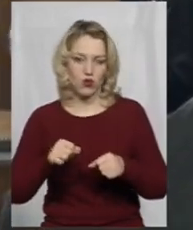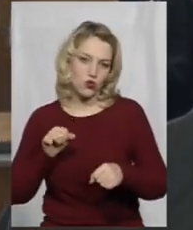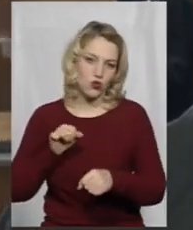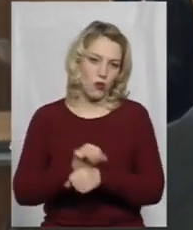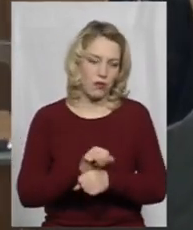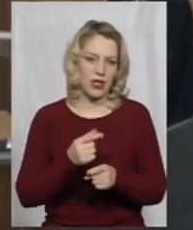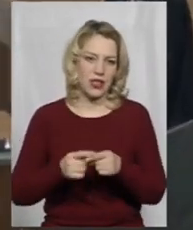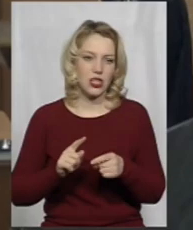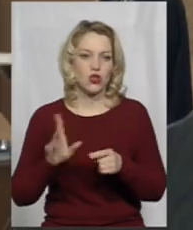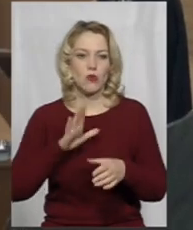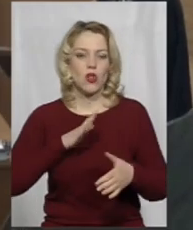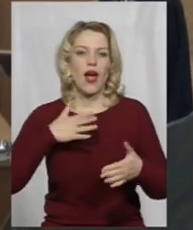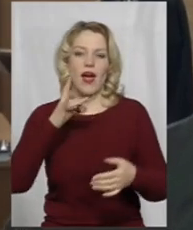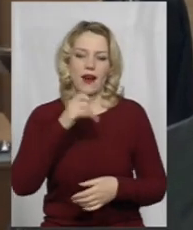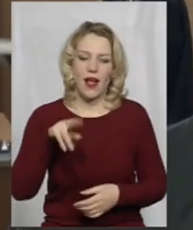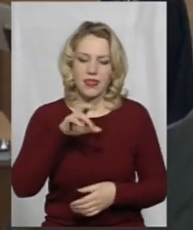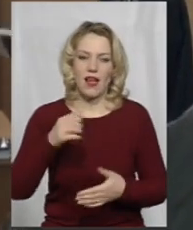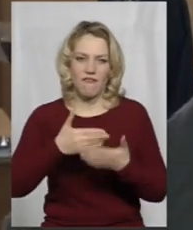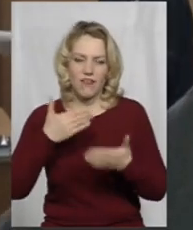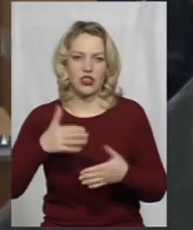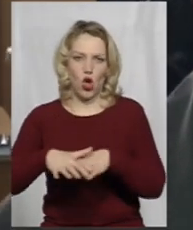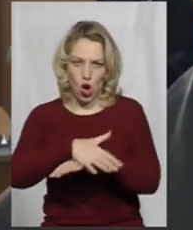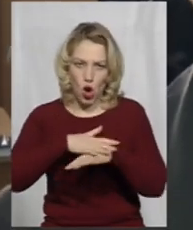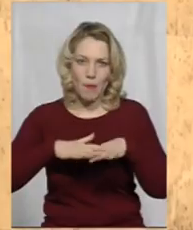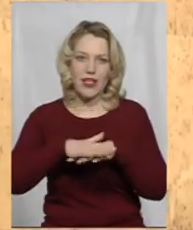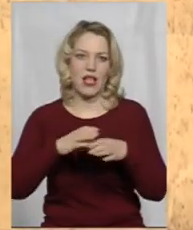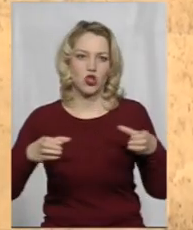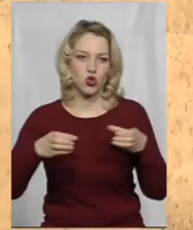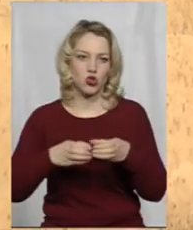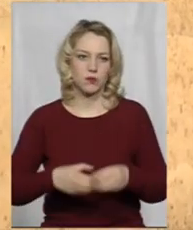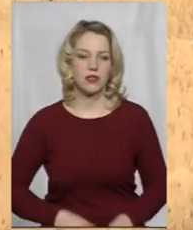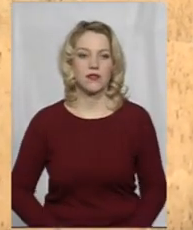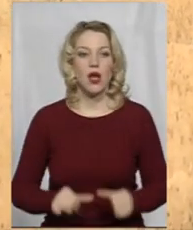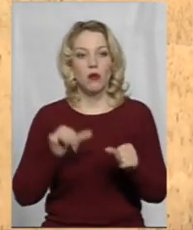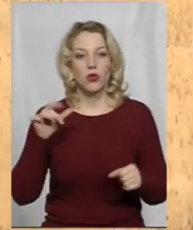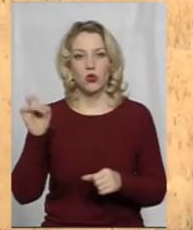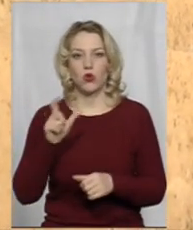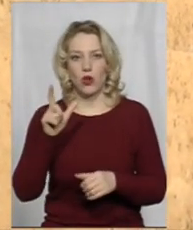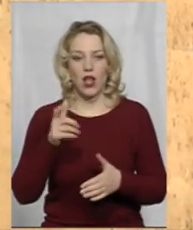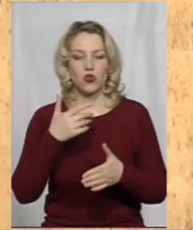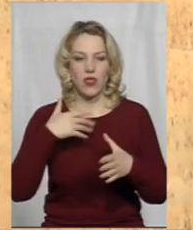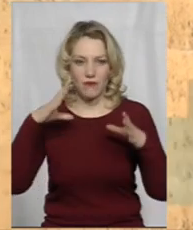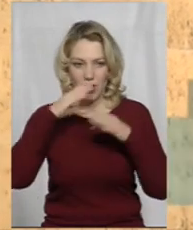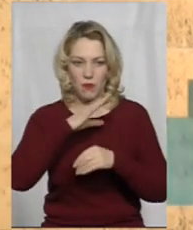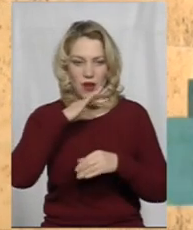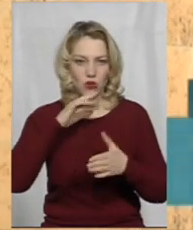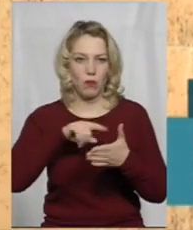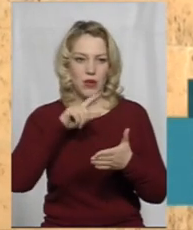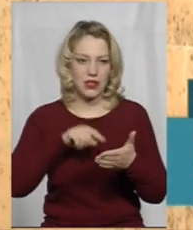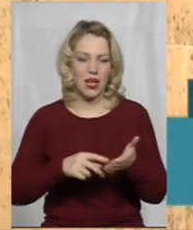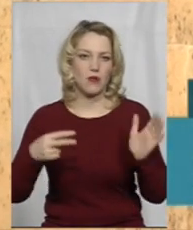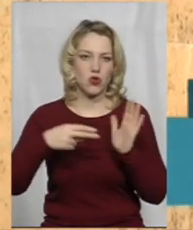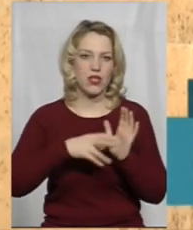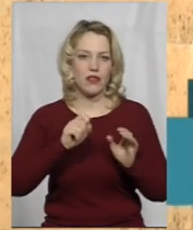рада від громадського суспільства. Реальне громадянське суспільство. Минулого разу нам вдалося багато питань поставити на